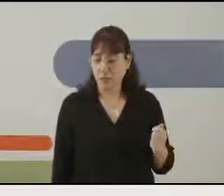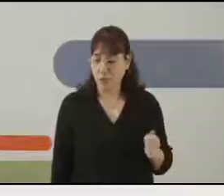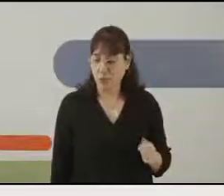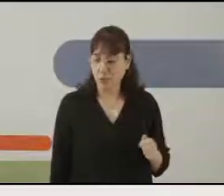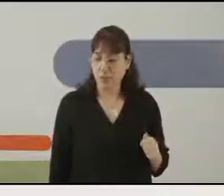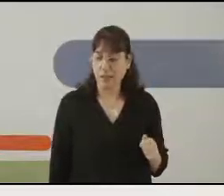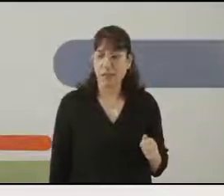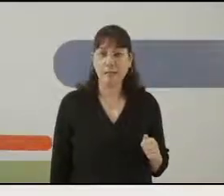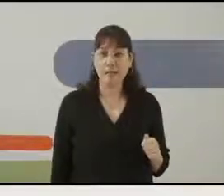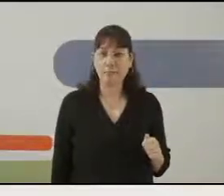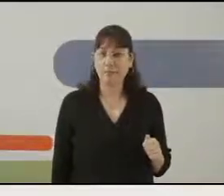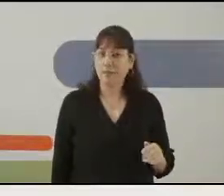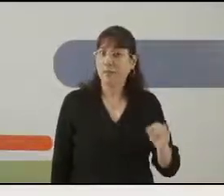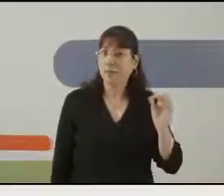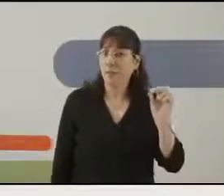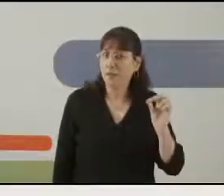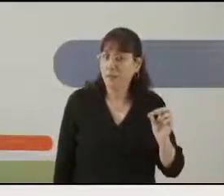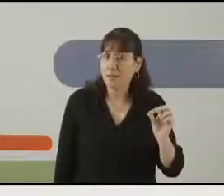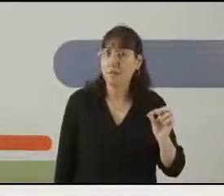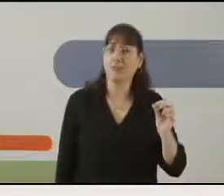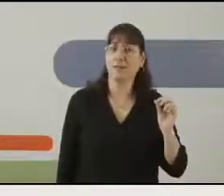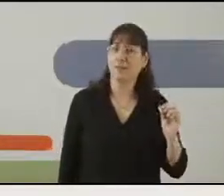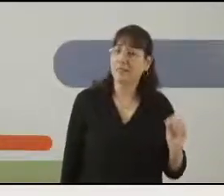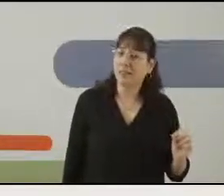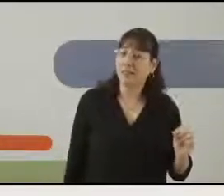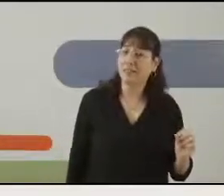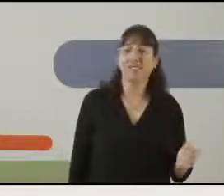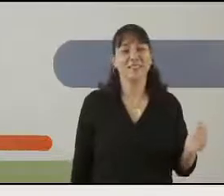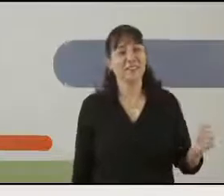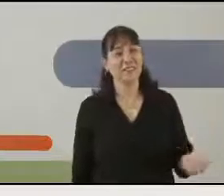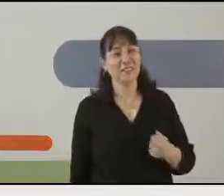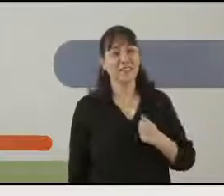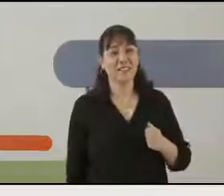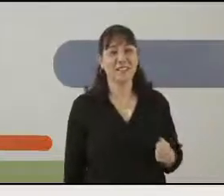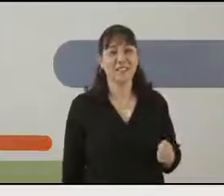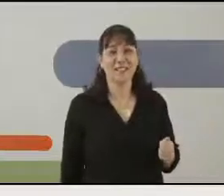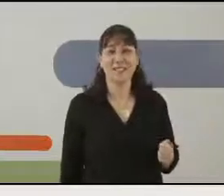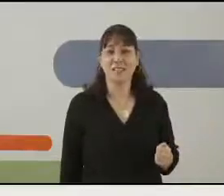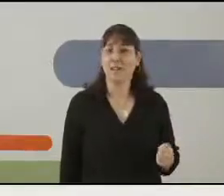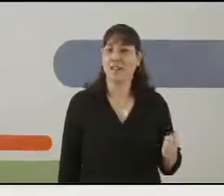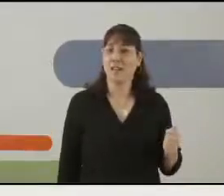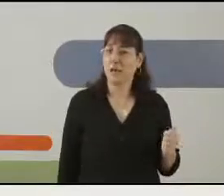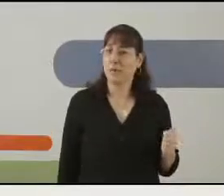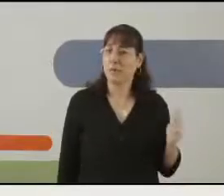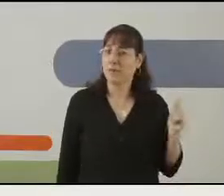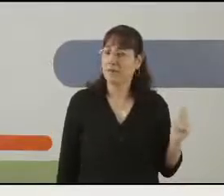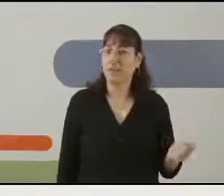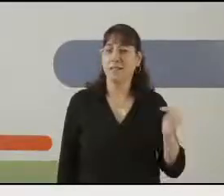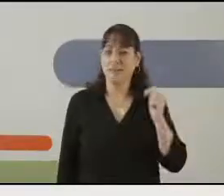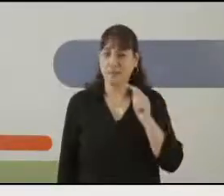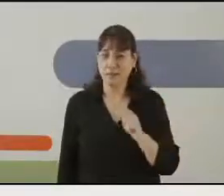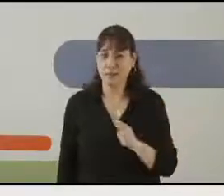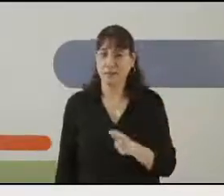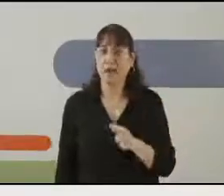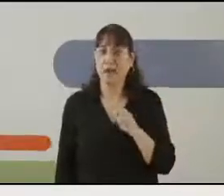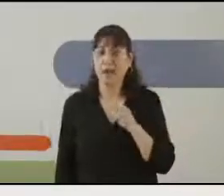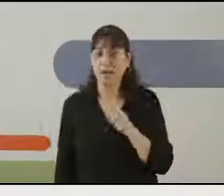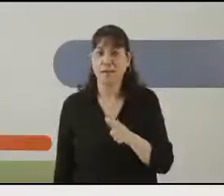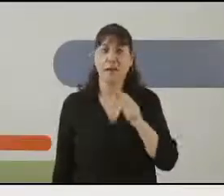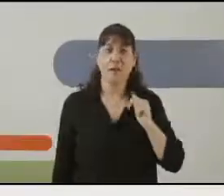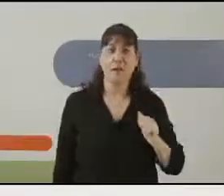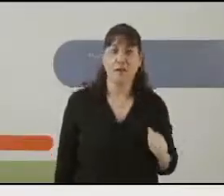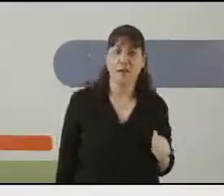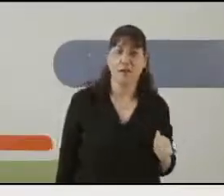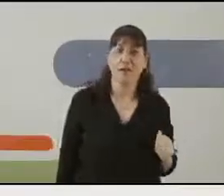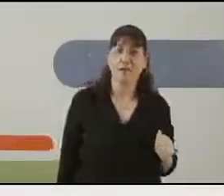אצלי השוקה, ברו-ז קטן, אקנה לי. אברו-ז, גא